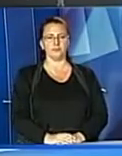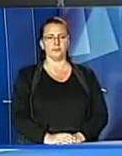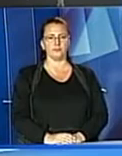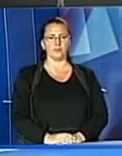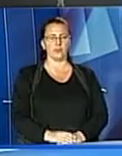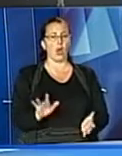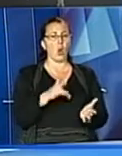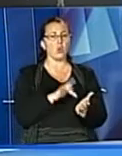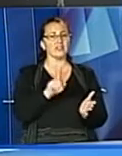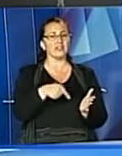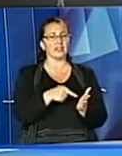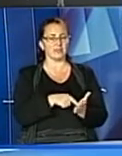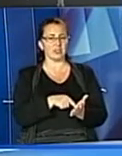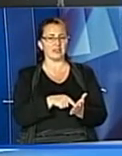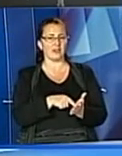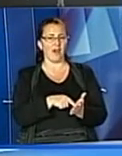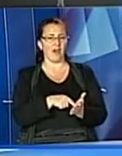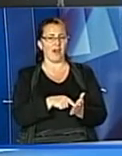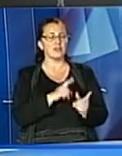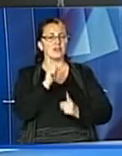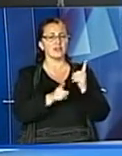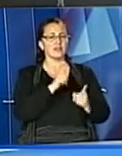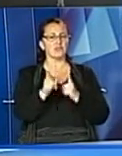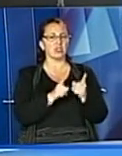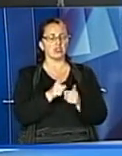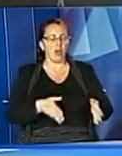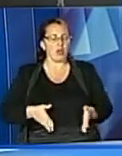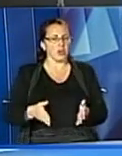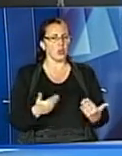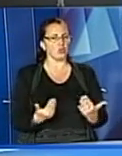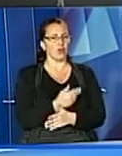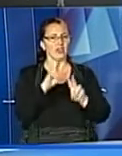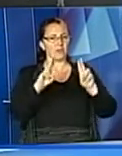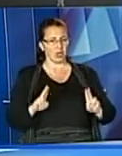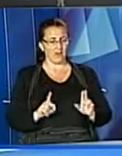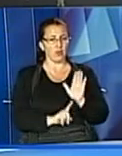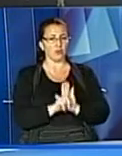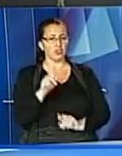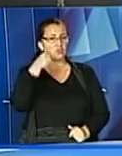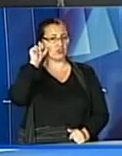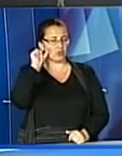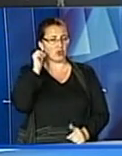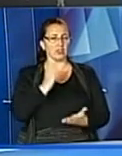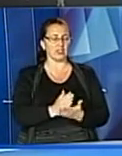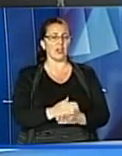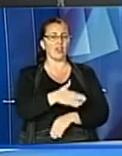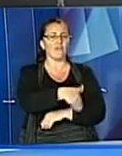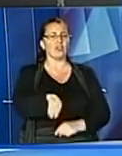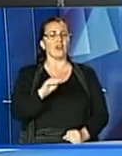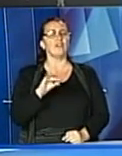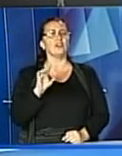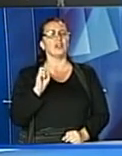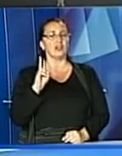У центрі міста змінили організацію дорожнього руху. Нові правила проїзду від учора діють на вулицях Франка князя Романа